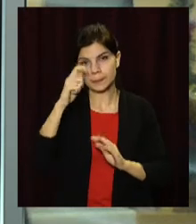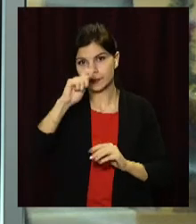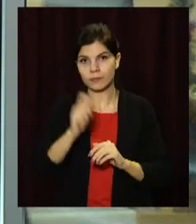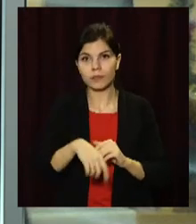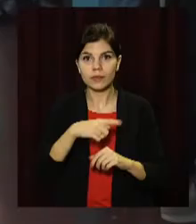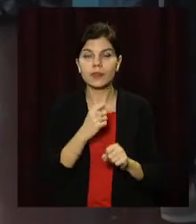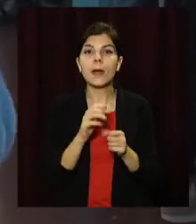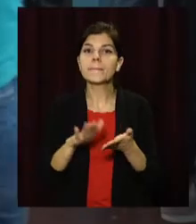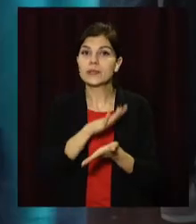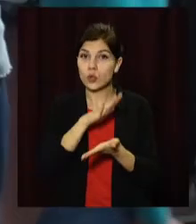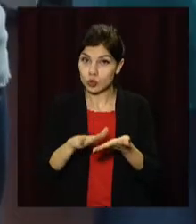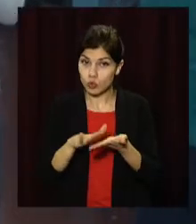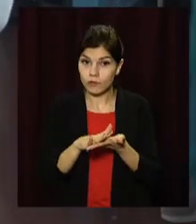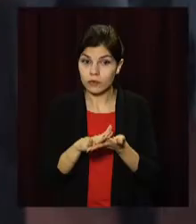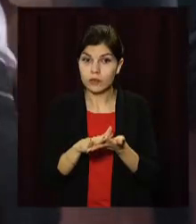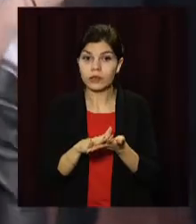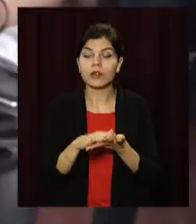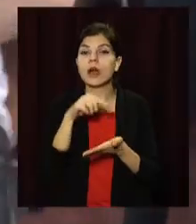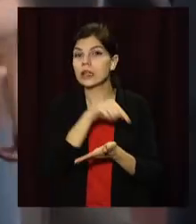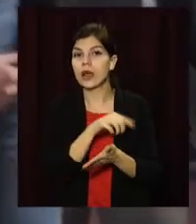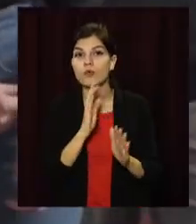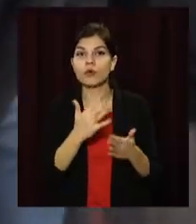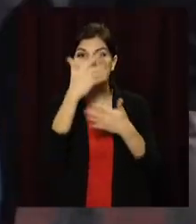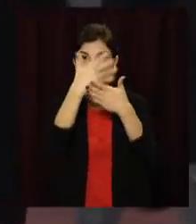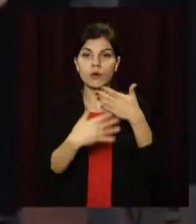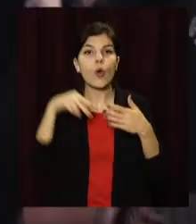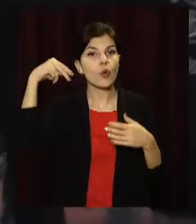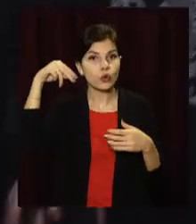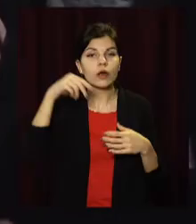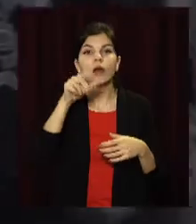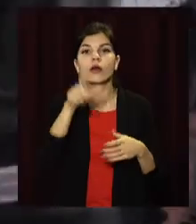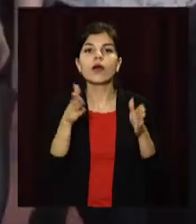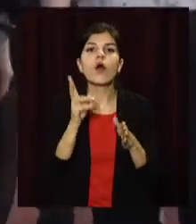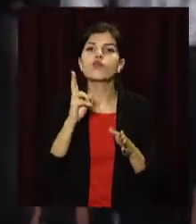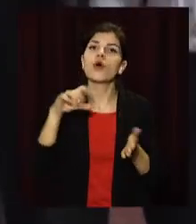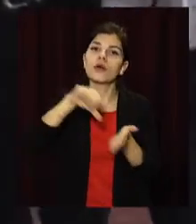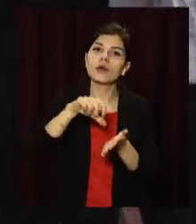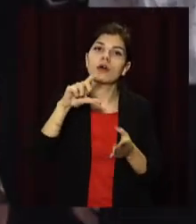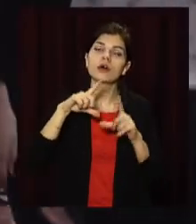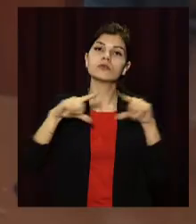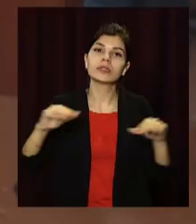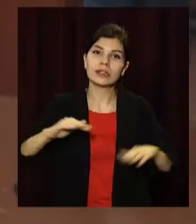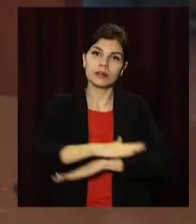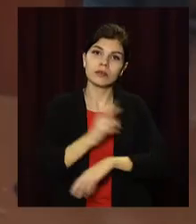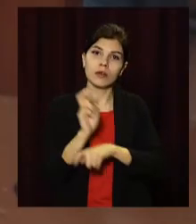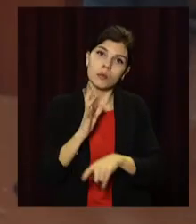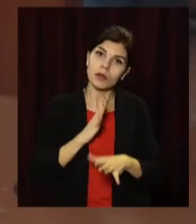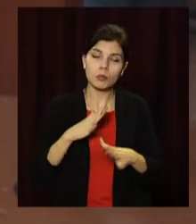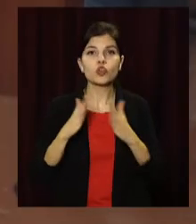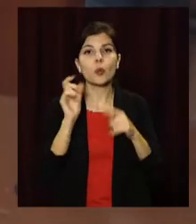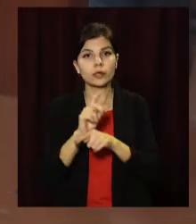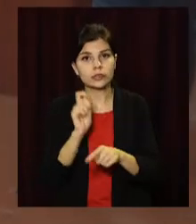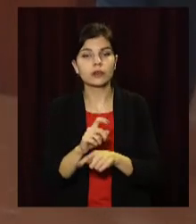Цей сервіс безкоштовний. На платформі будуть розклад уроків, дані про учнів, хто був присутнім на заняттях та домашні завдання.